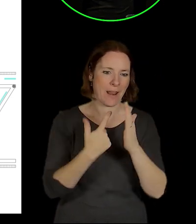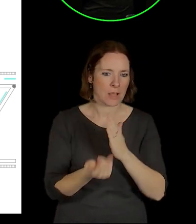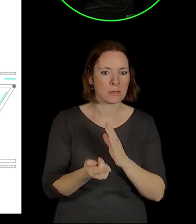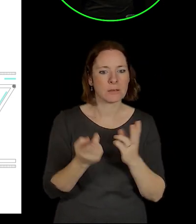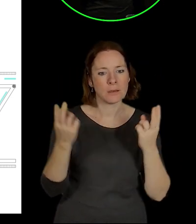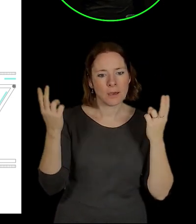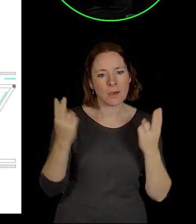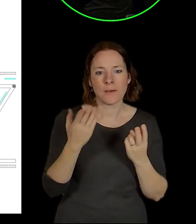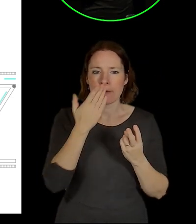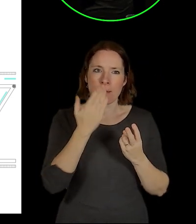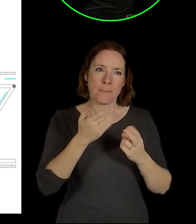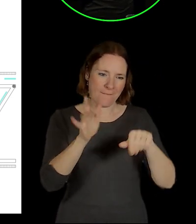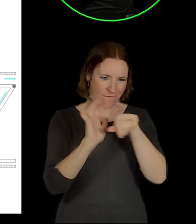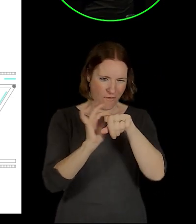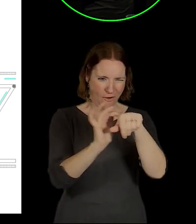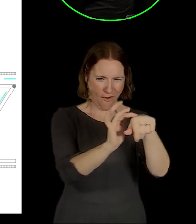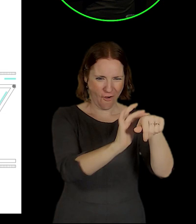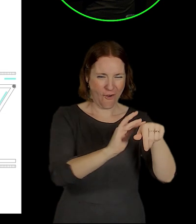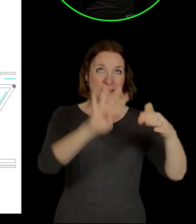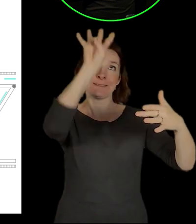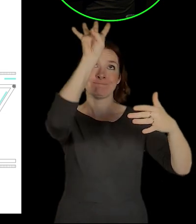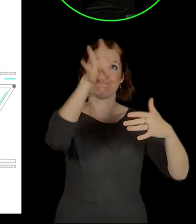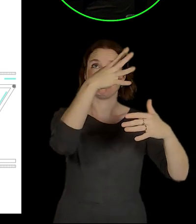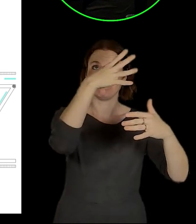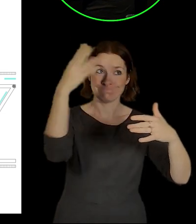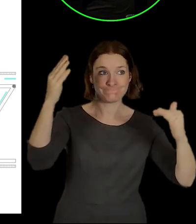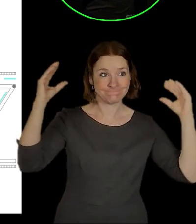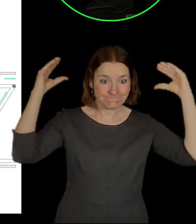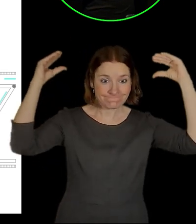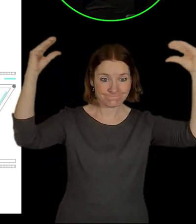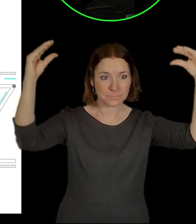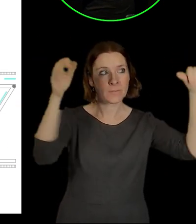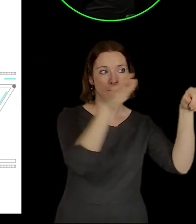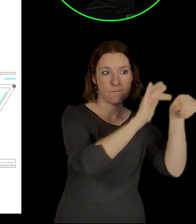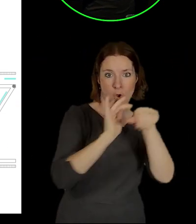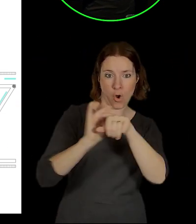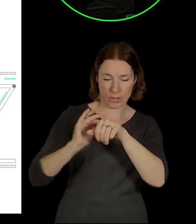prostorová příhrada, ve které jsou